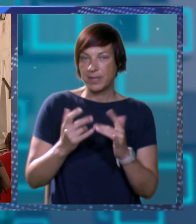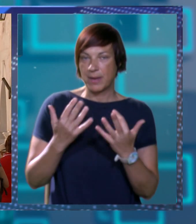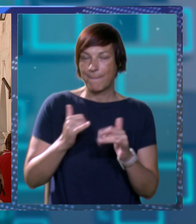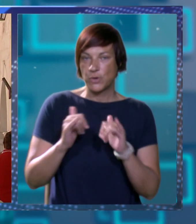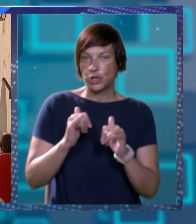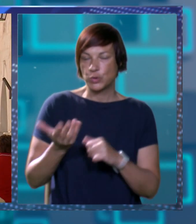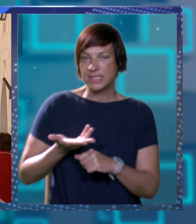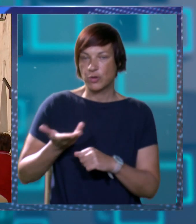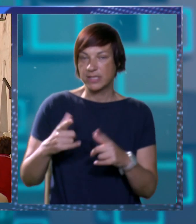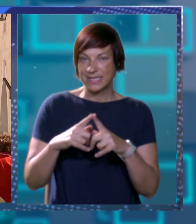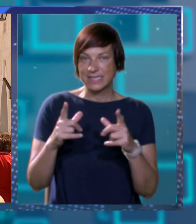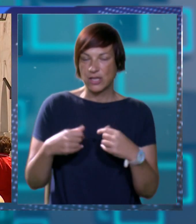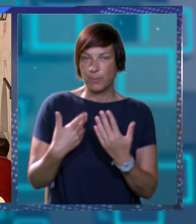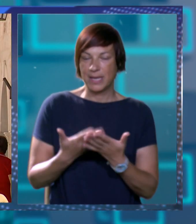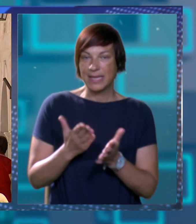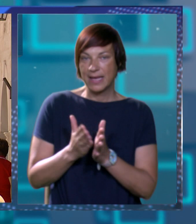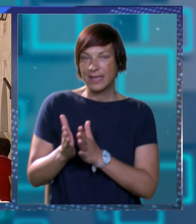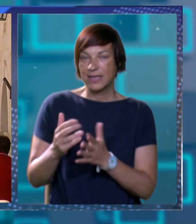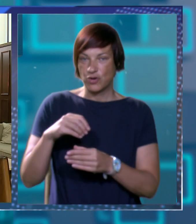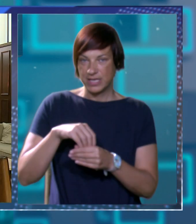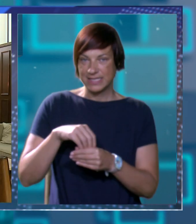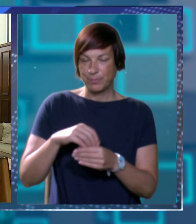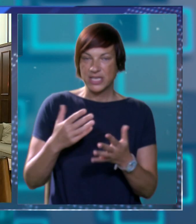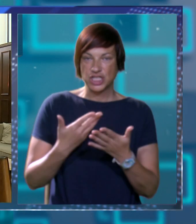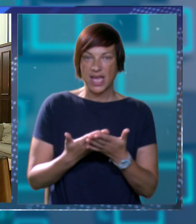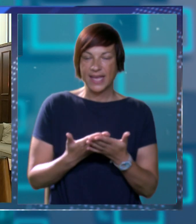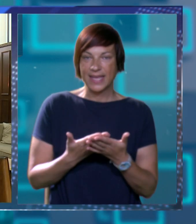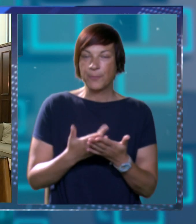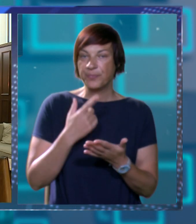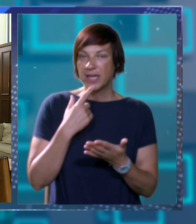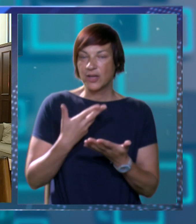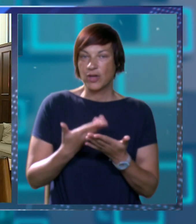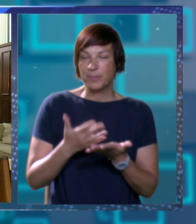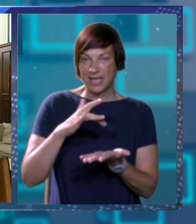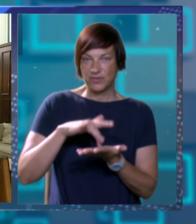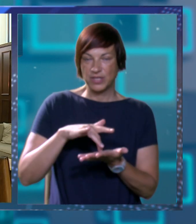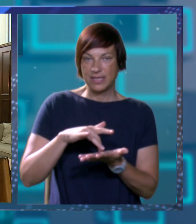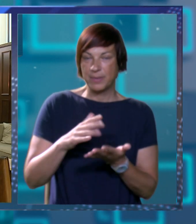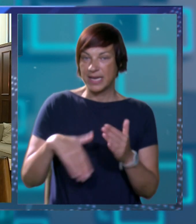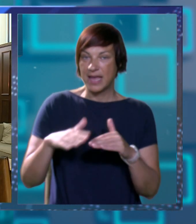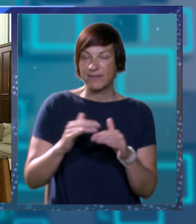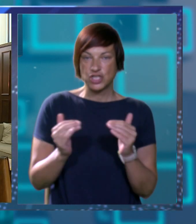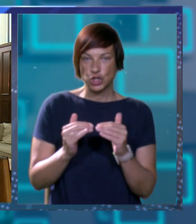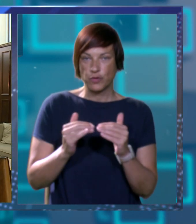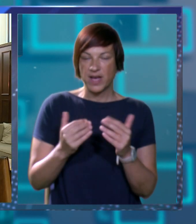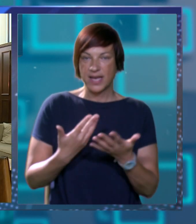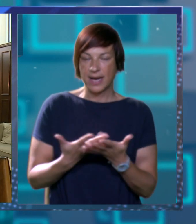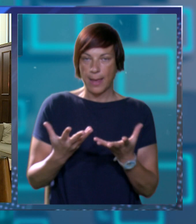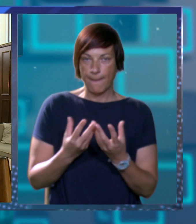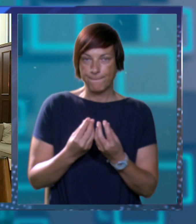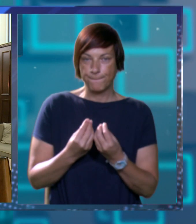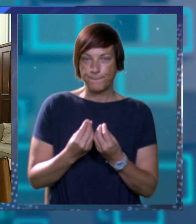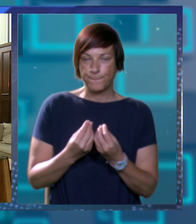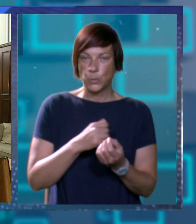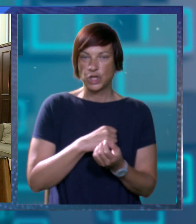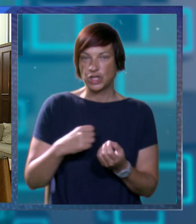broj turista, ali ugositelskih objekata te kategorije smještanih kapaciteta koja bi takvoj destinaciji najviš odgovarala. Puno